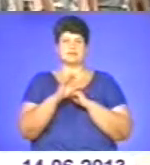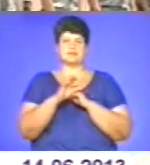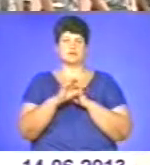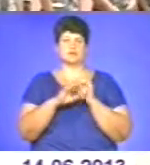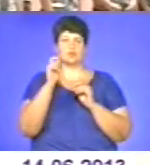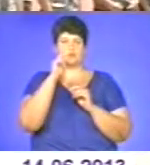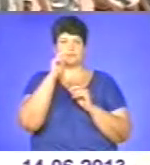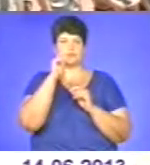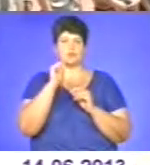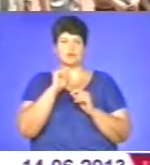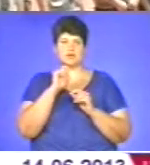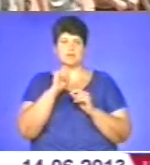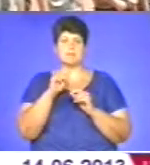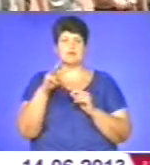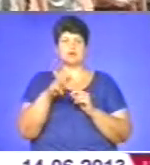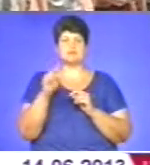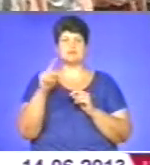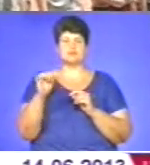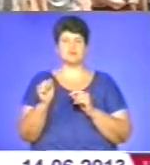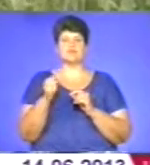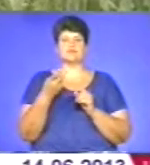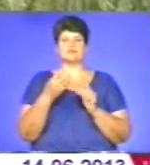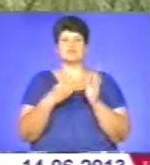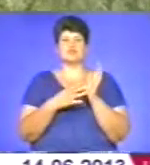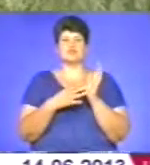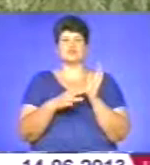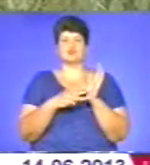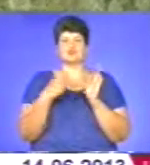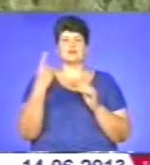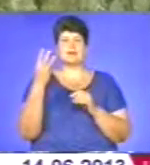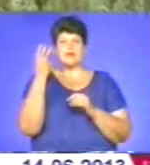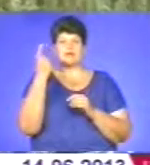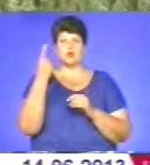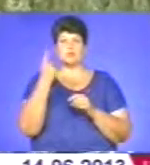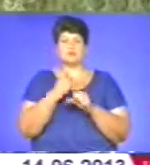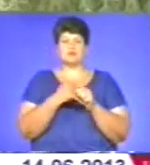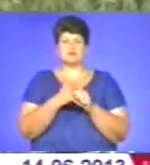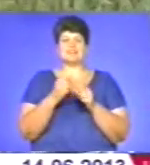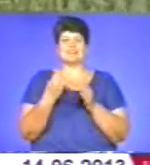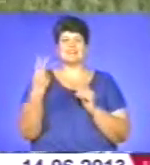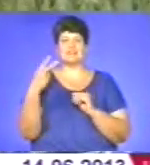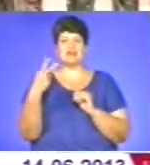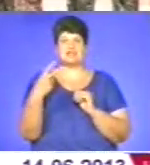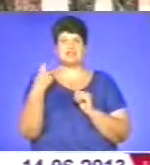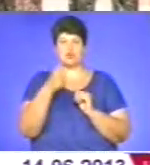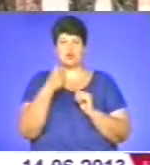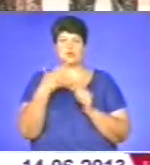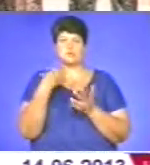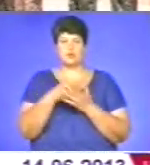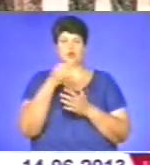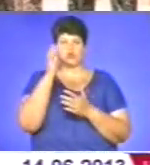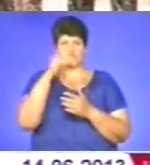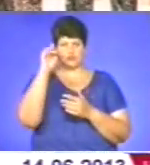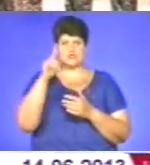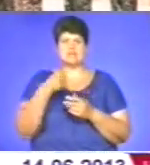Микола Мазанюк у Шепетівській виправній колонії номер 98 Хмельницької області працює понад 20 років. З власного досвіду знає,